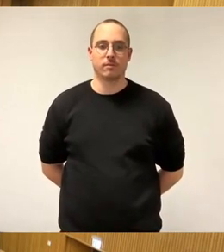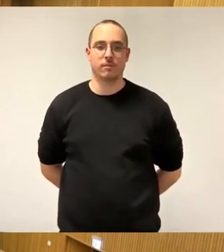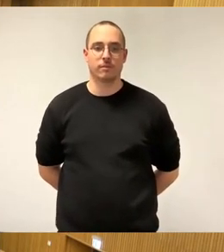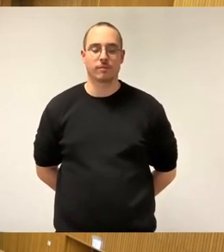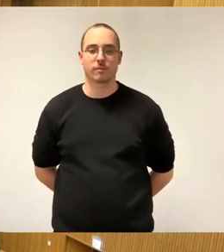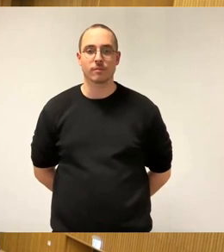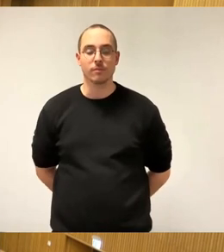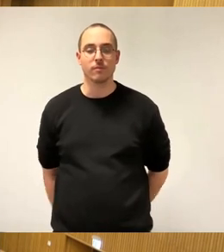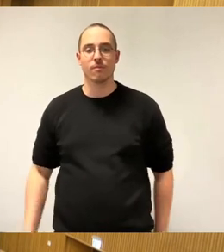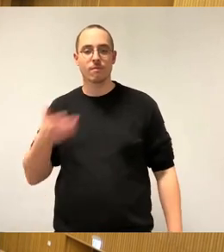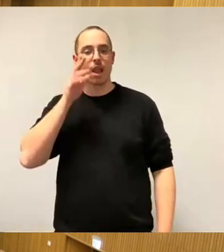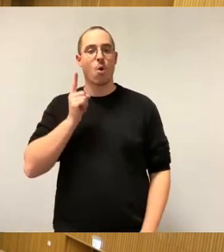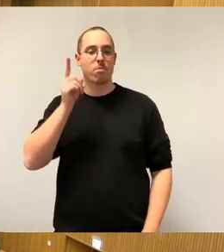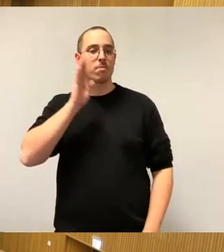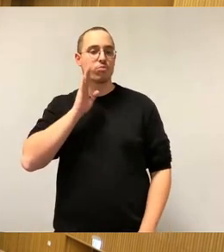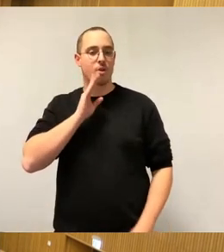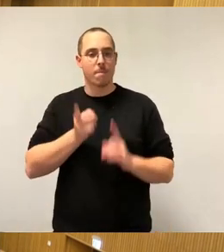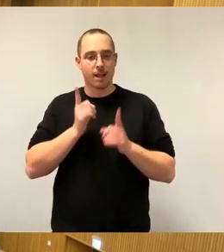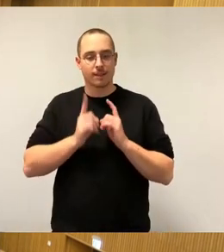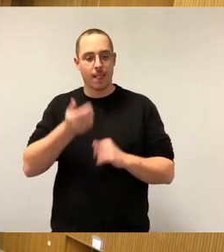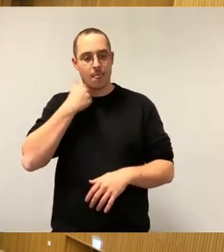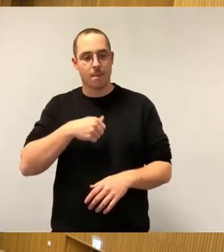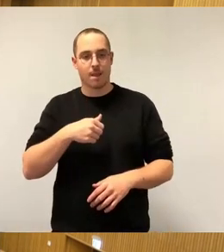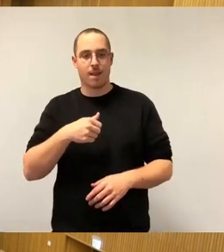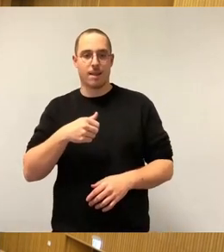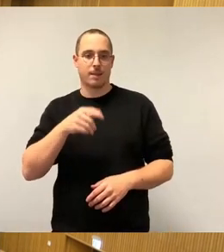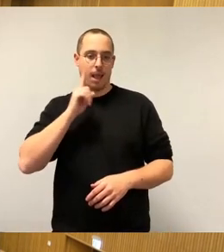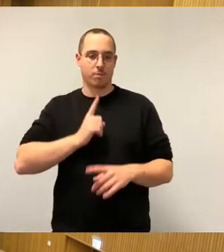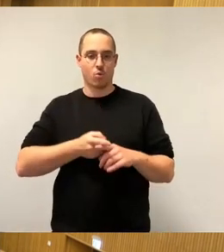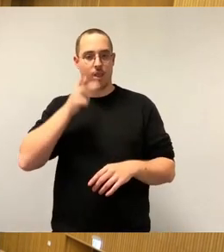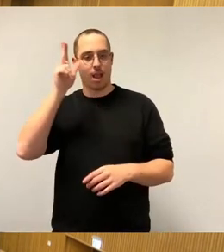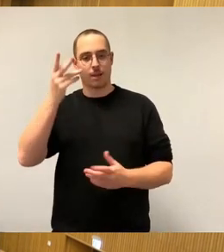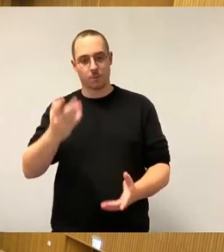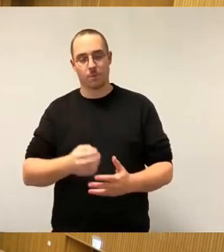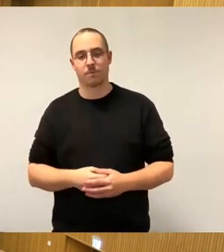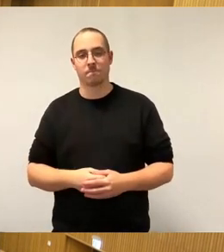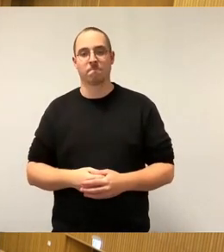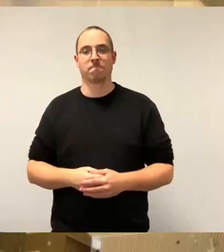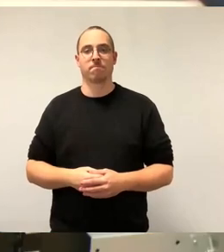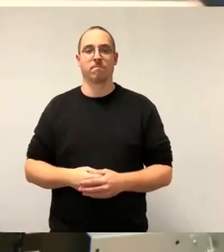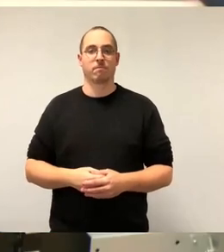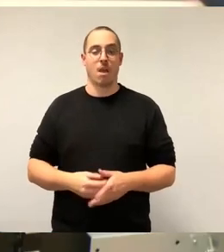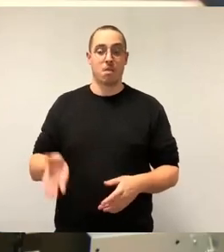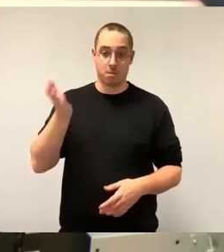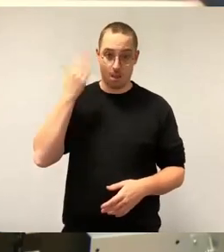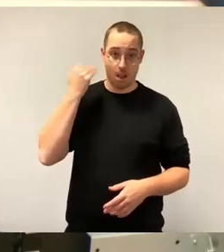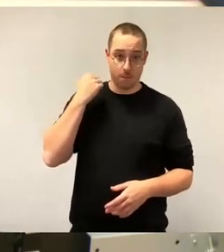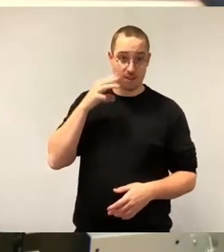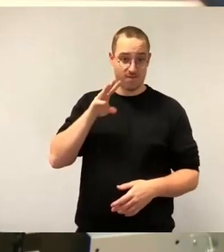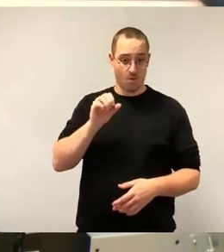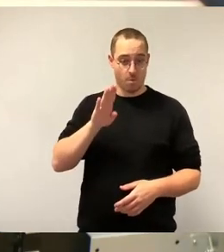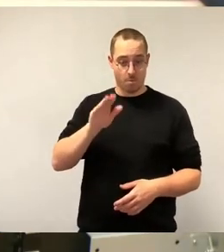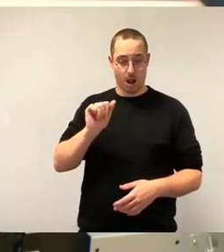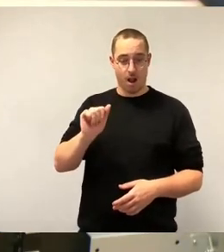Herr Oberbürgermeister, meine Damen und Herren, als jemand, der damals den Verkauf der WOBA mitbeschlossen habe, möchte ich mich doch mal